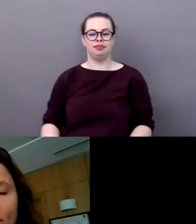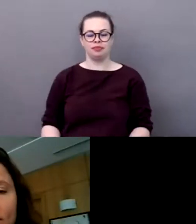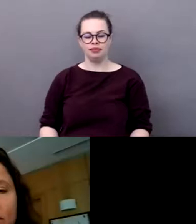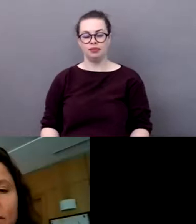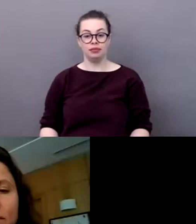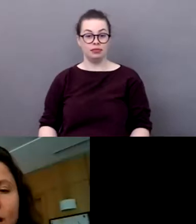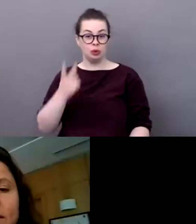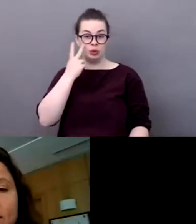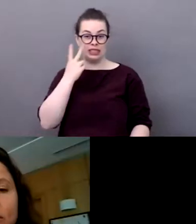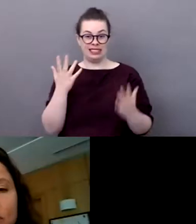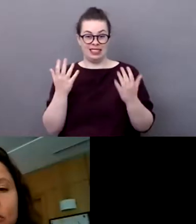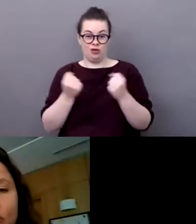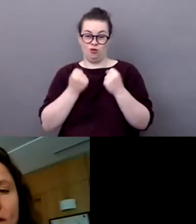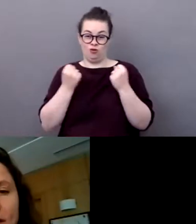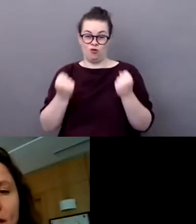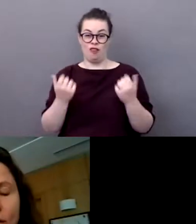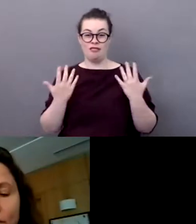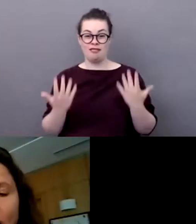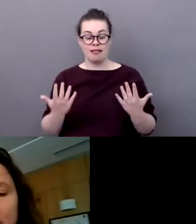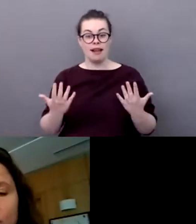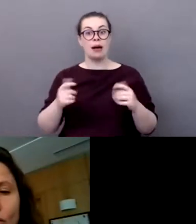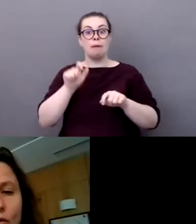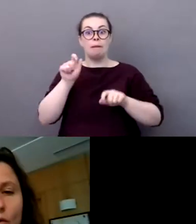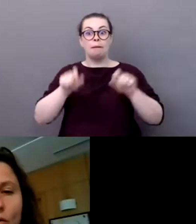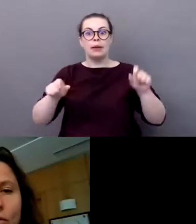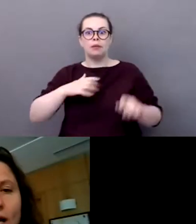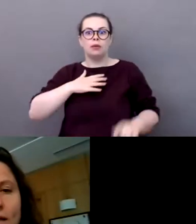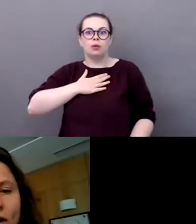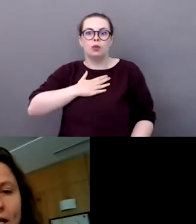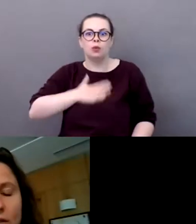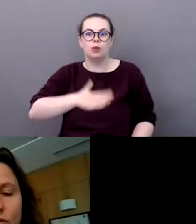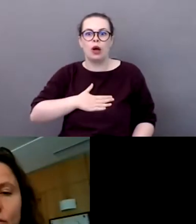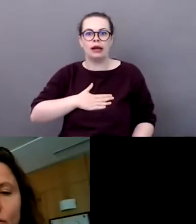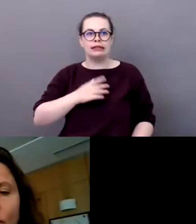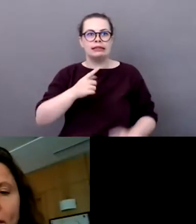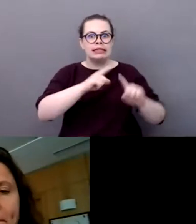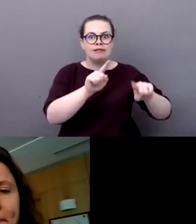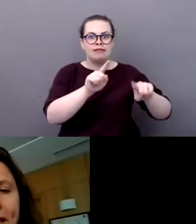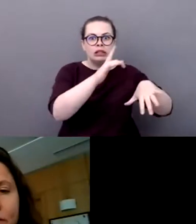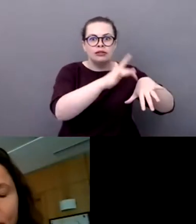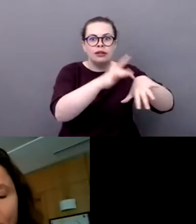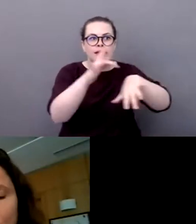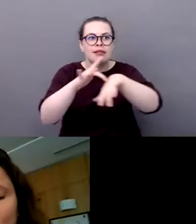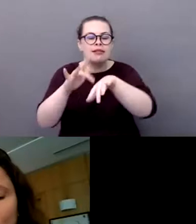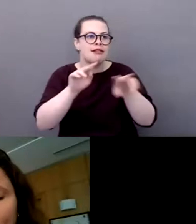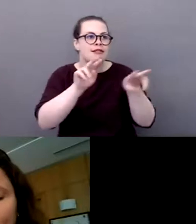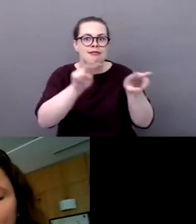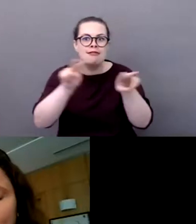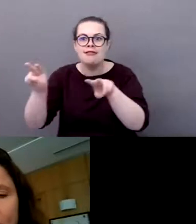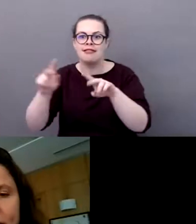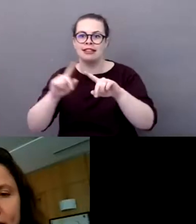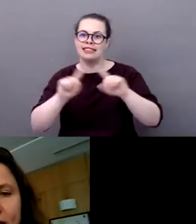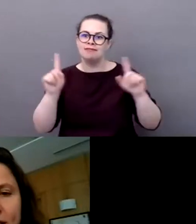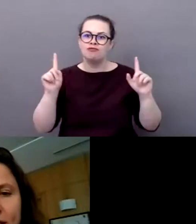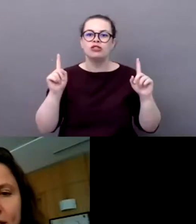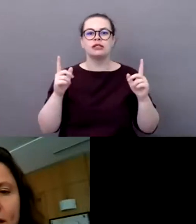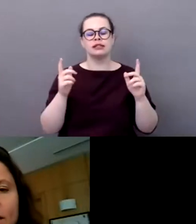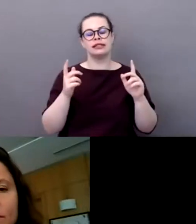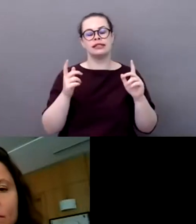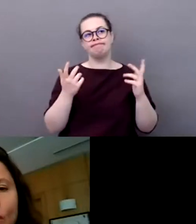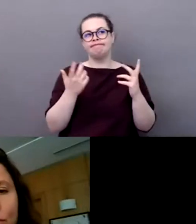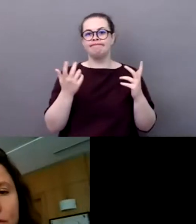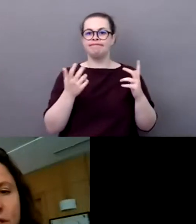des engins motorisés pour aller sur l'eau, pour aller dans la nature. Et il va falloir, je crois, dans les prochaines années,